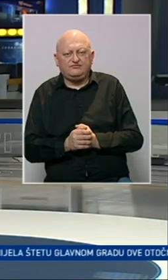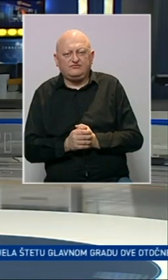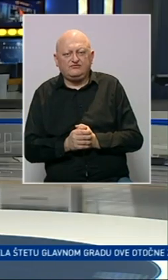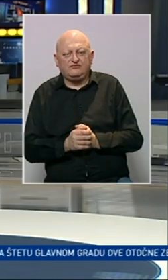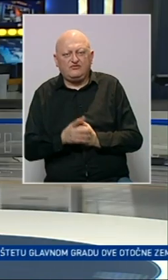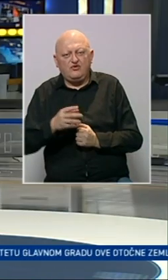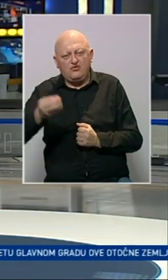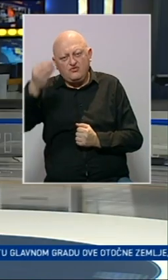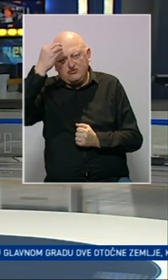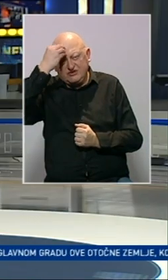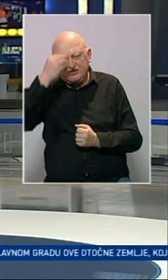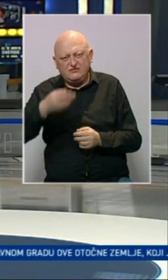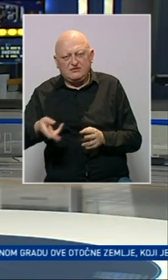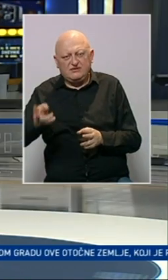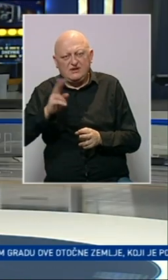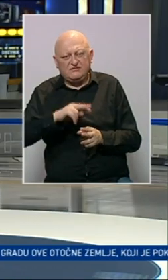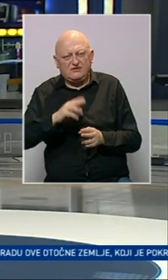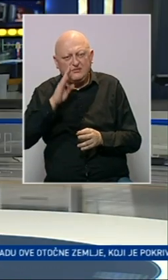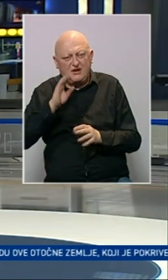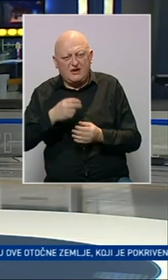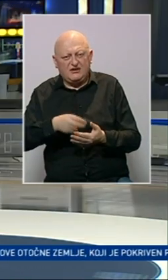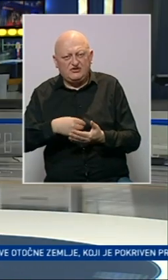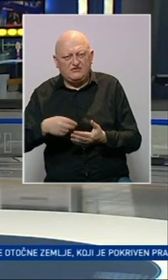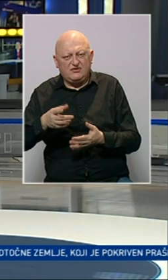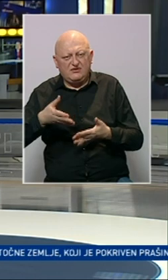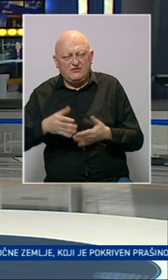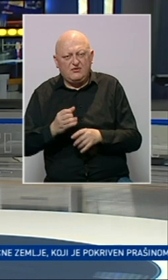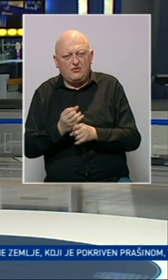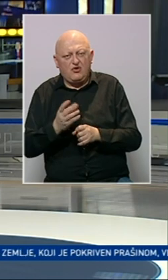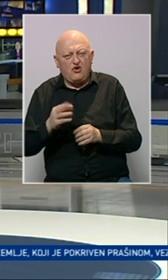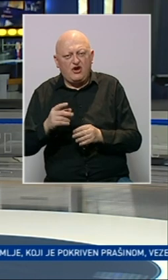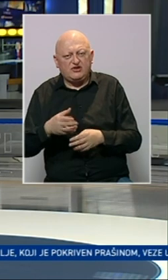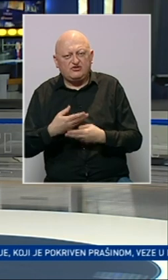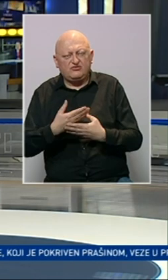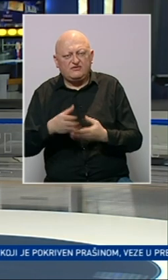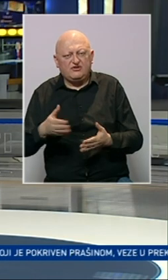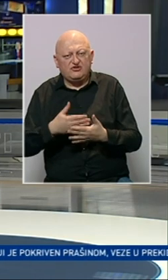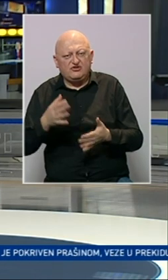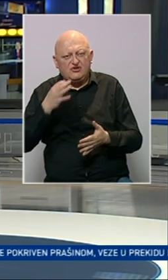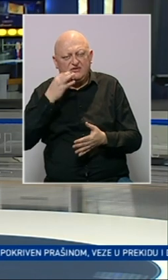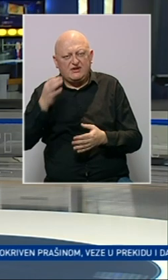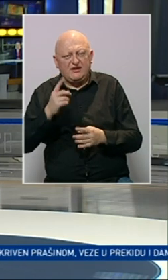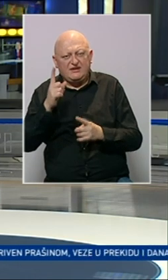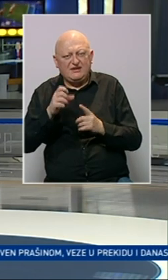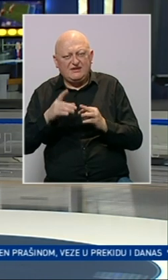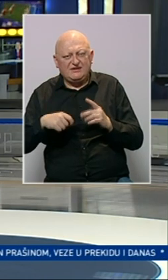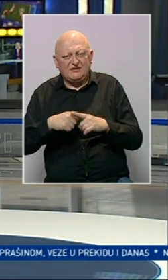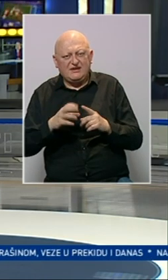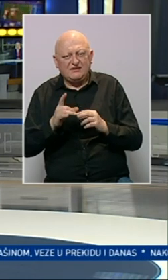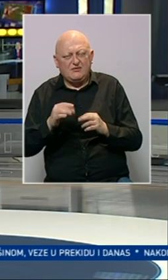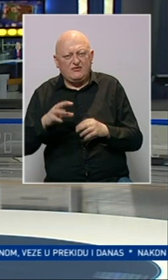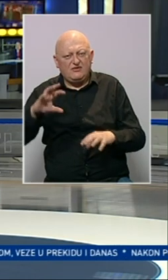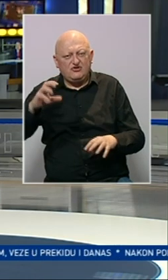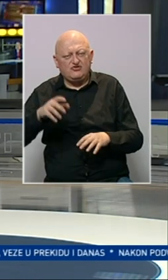U znak sjećanja na jedog od najistaknutijih BH knježevnika u njegovom rodnom goroždu zvanično su otvoreni dani Isaka